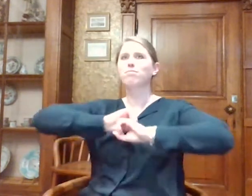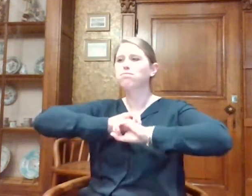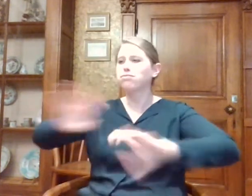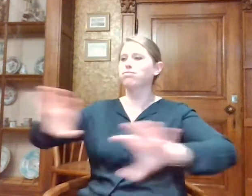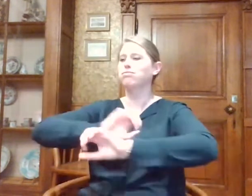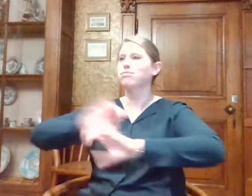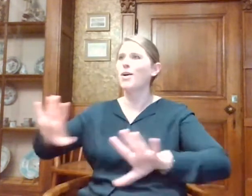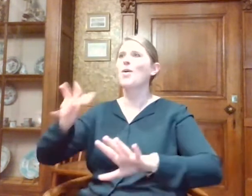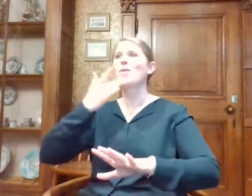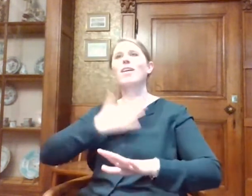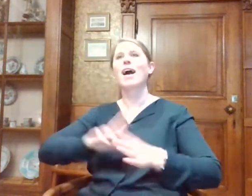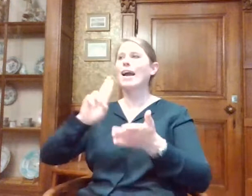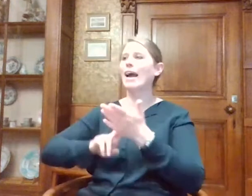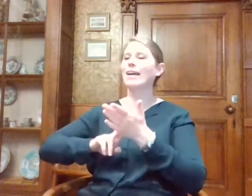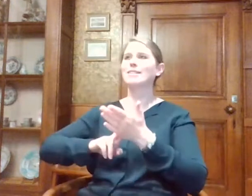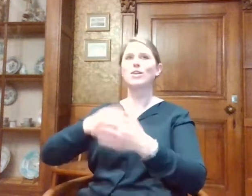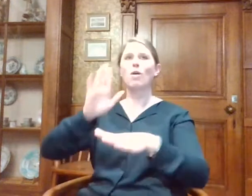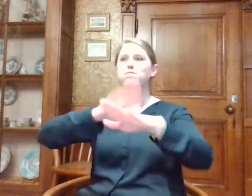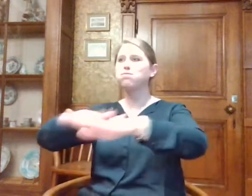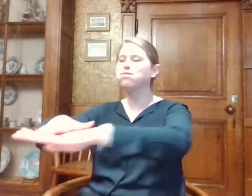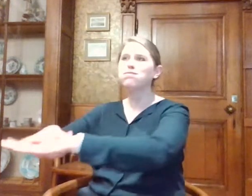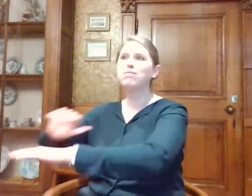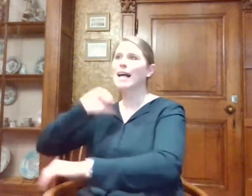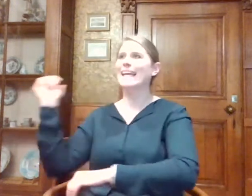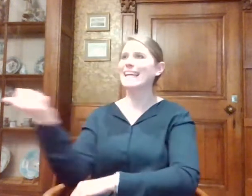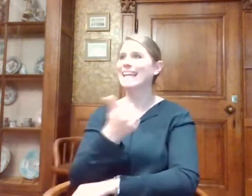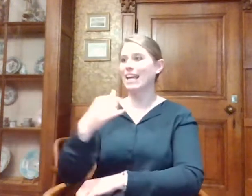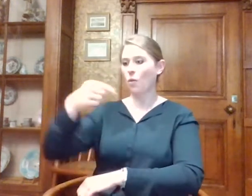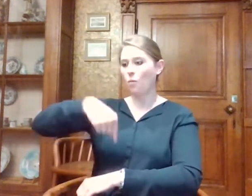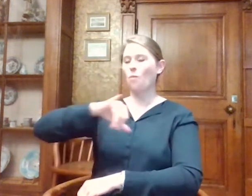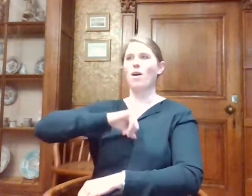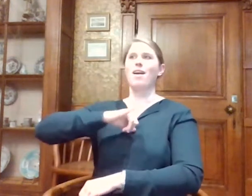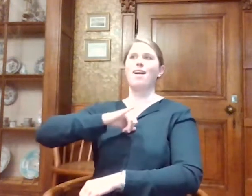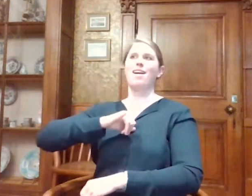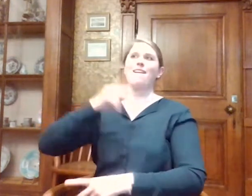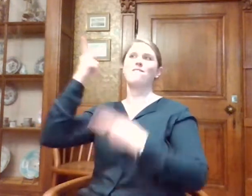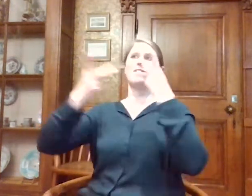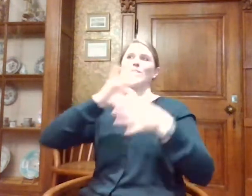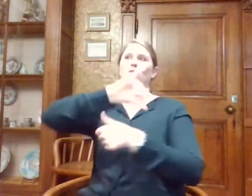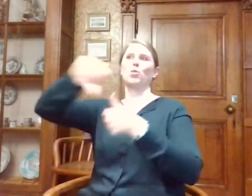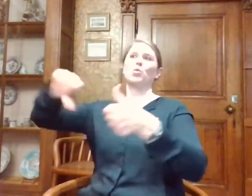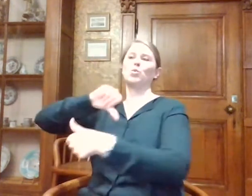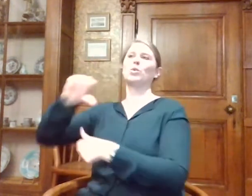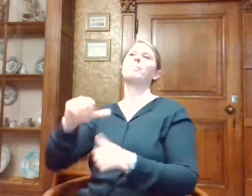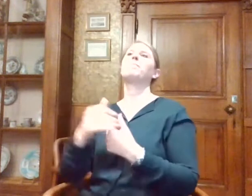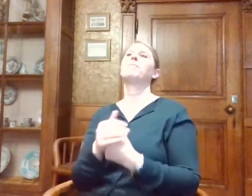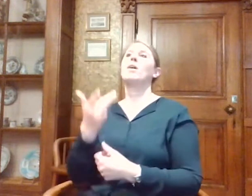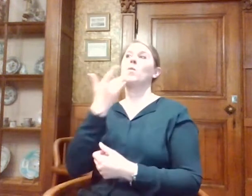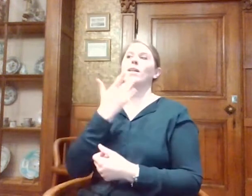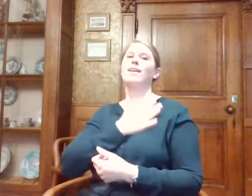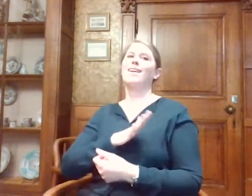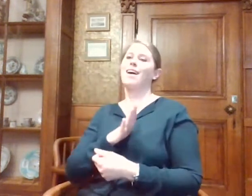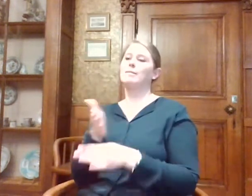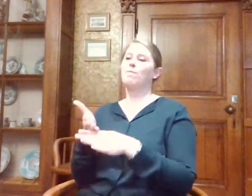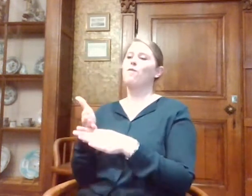toch met trompetgeschal aankondigen dat wij nu ook zo'n visie tour hebben. En wij willen graag tegen Open